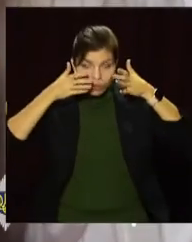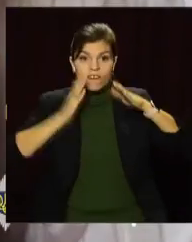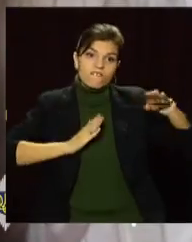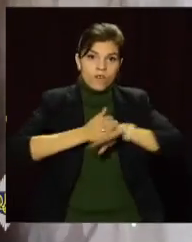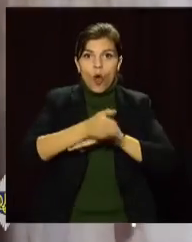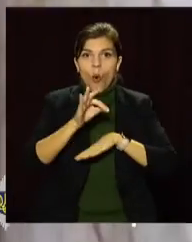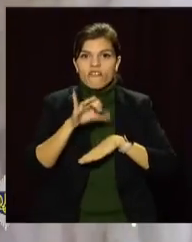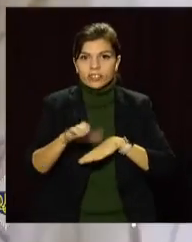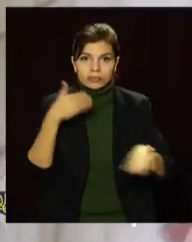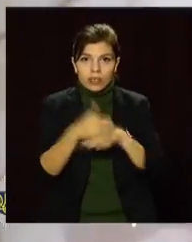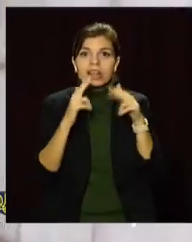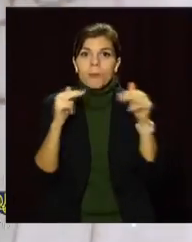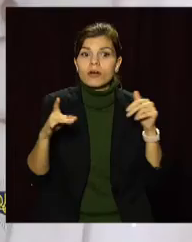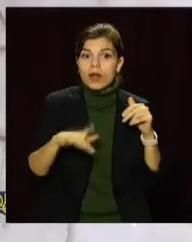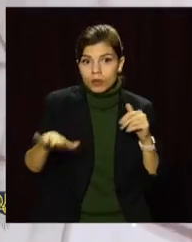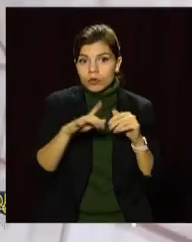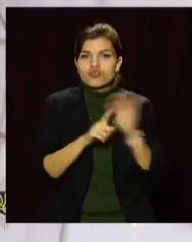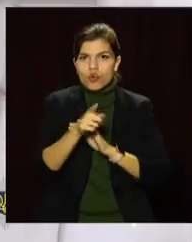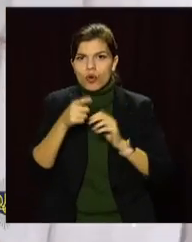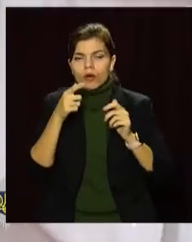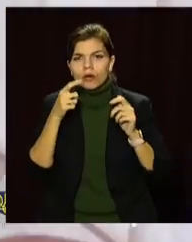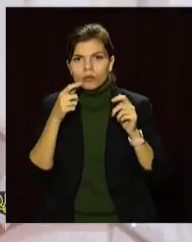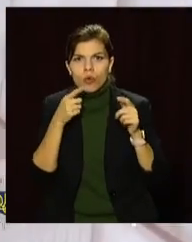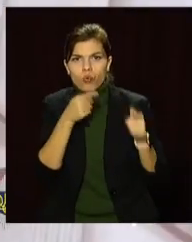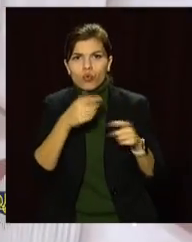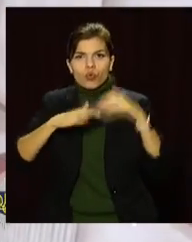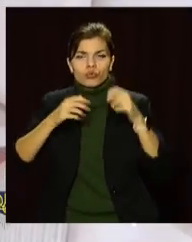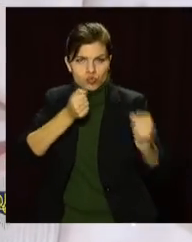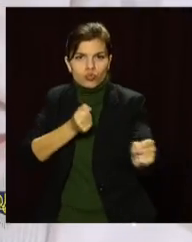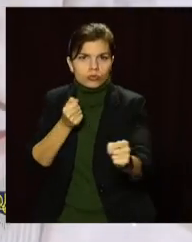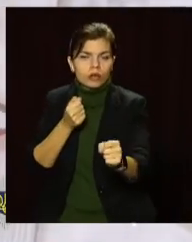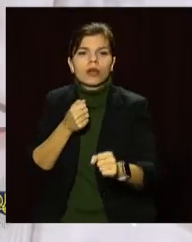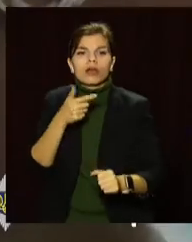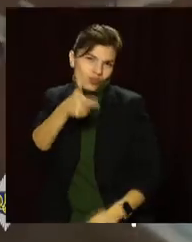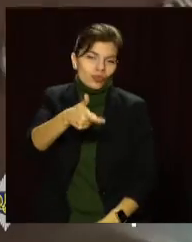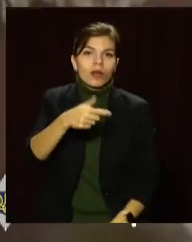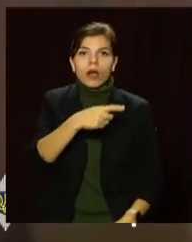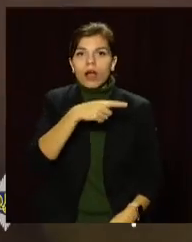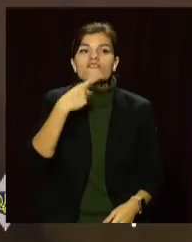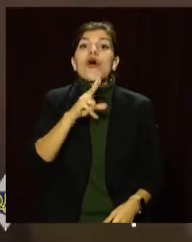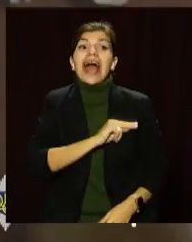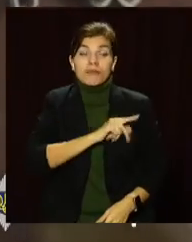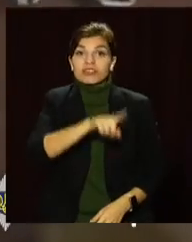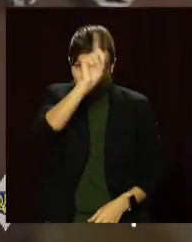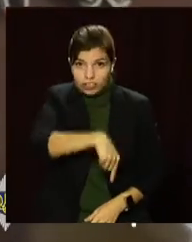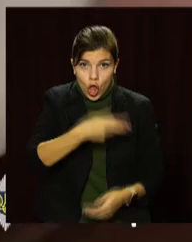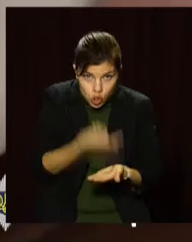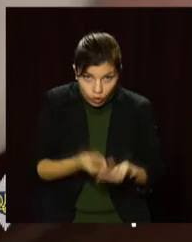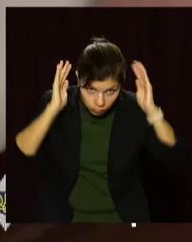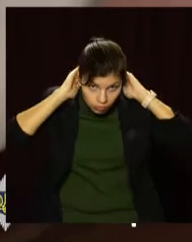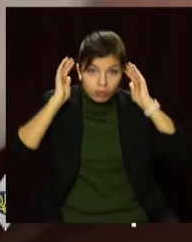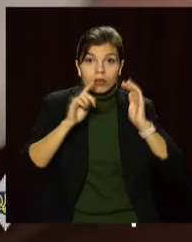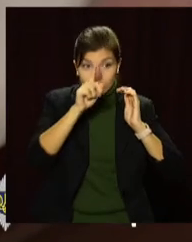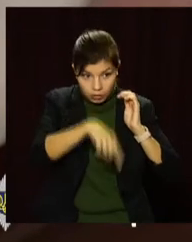зайшли до офісу у Дніпровському районі і стали погрожувати персоналу зброєю. Змусили працівників лягти на підлогу, після чого